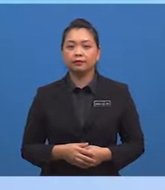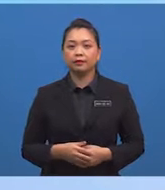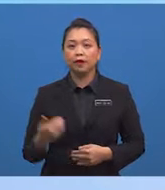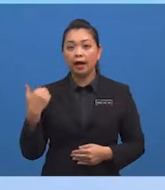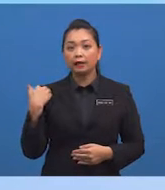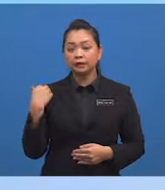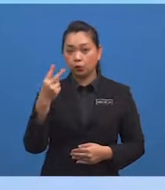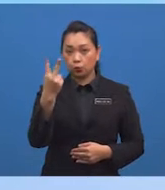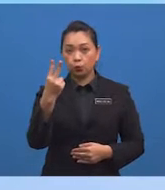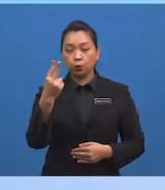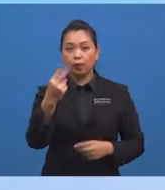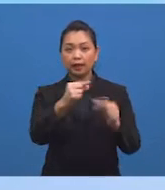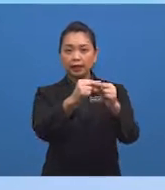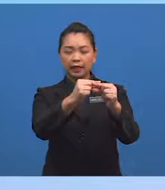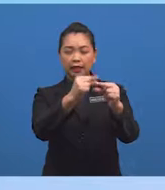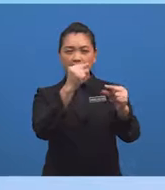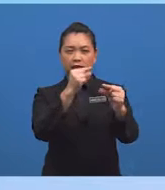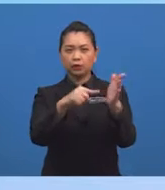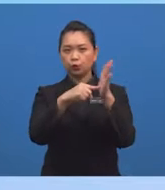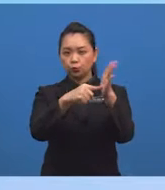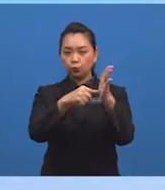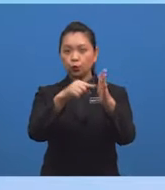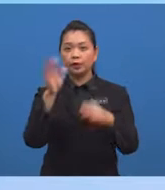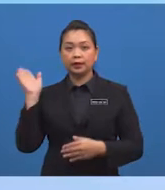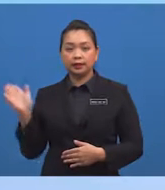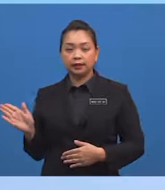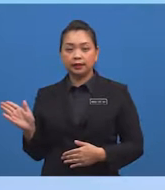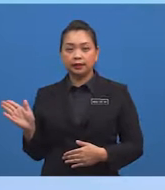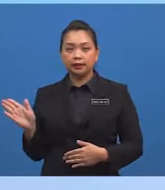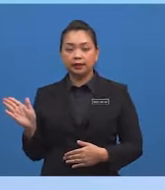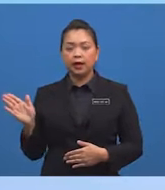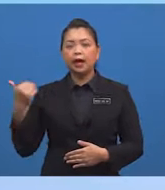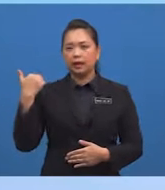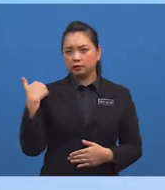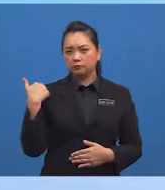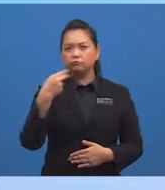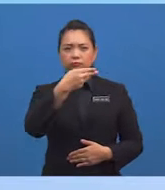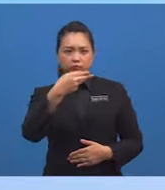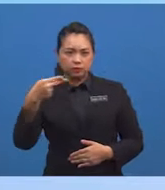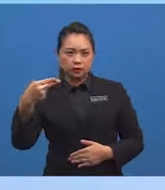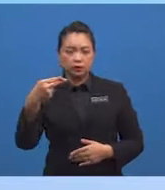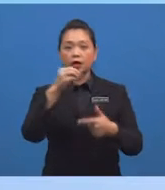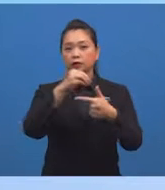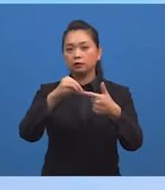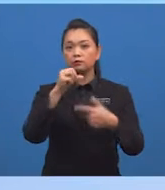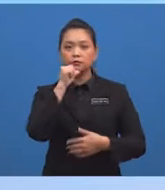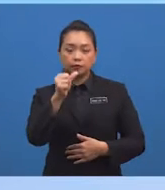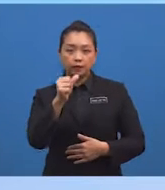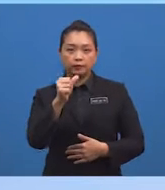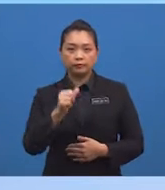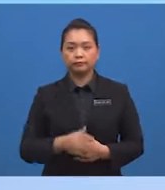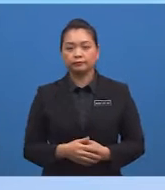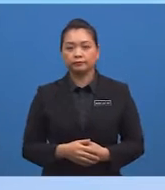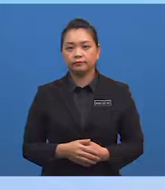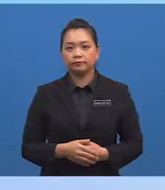garis yang ditunjukkan pada grill pintu tersebut selari atau tidak Boleh